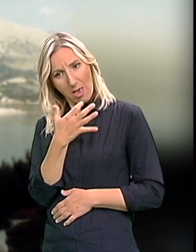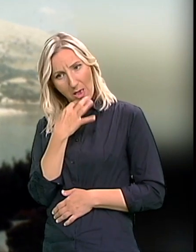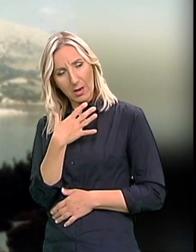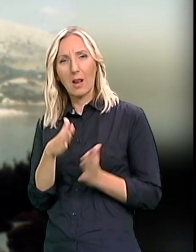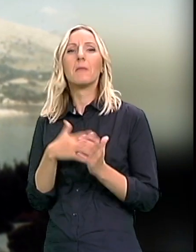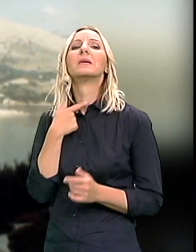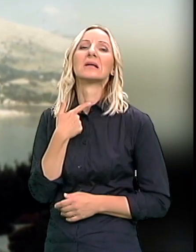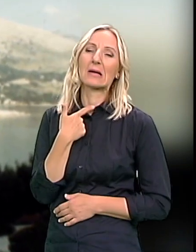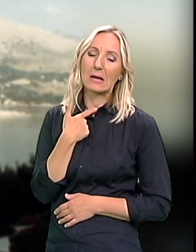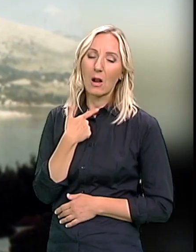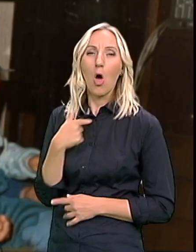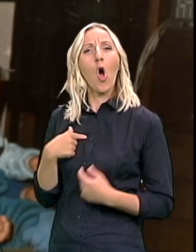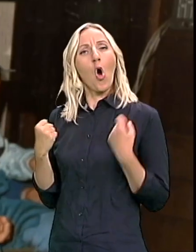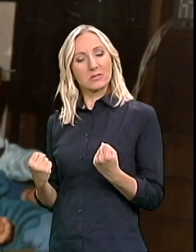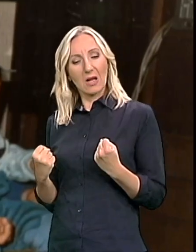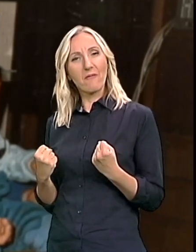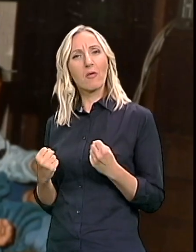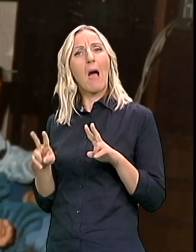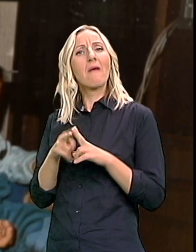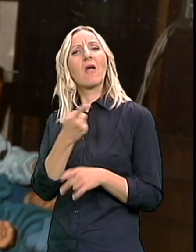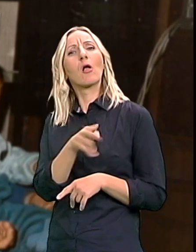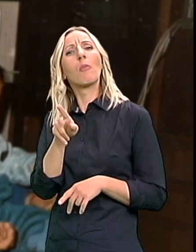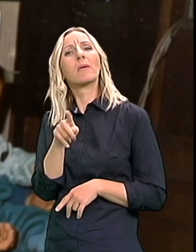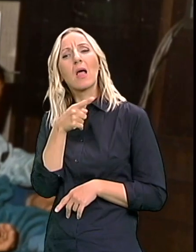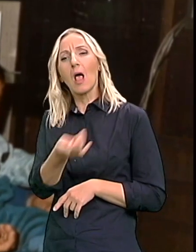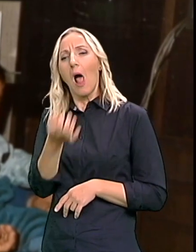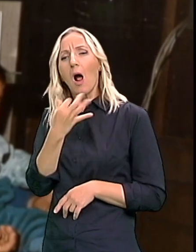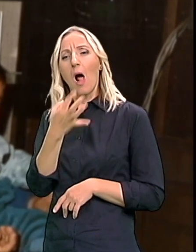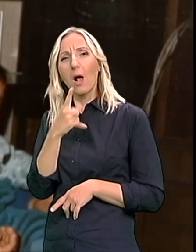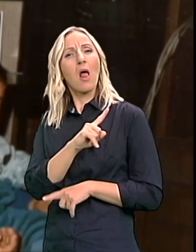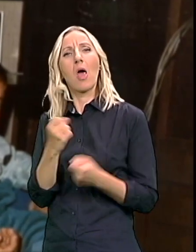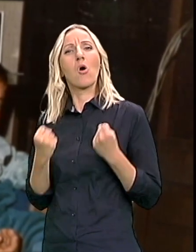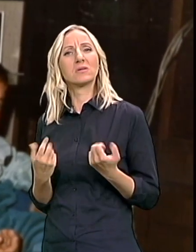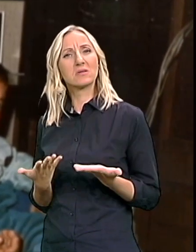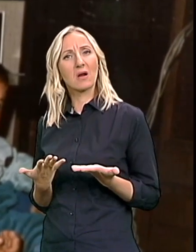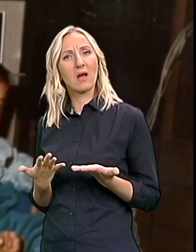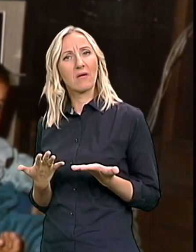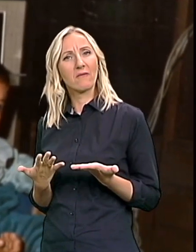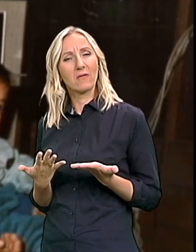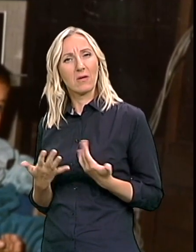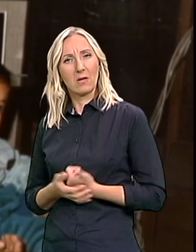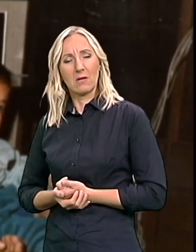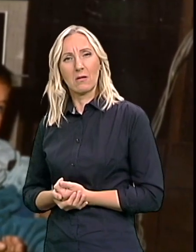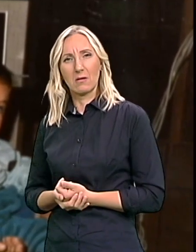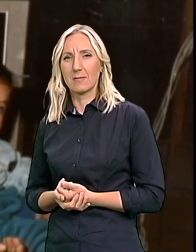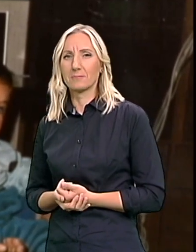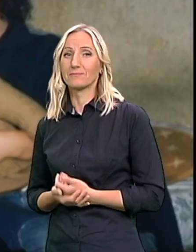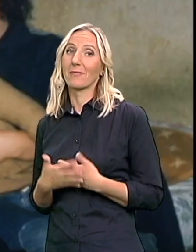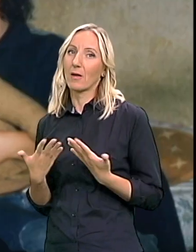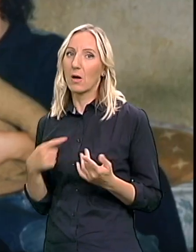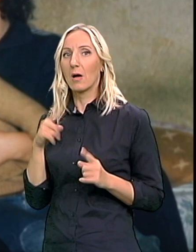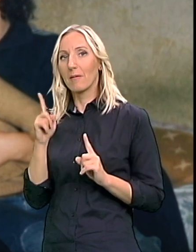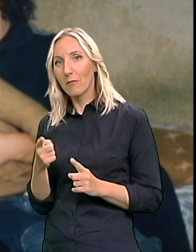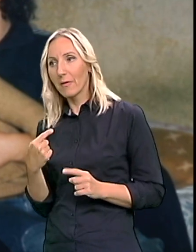za grlo I ozdravim A Velja pije terapiju I ne ozdravi Zato što je on pio protiv epilepsije Onda se ja